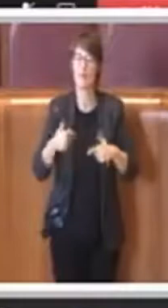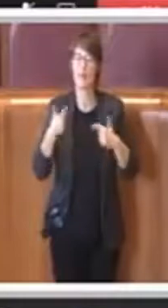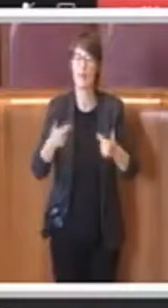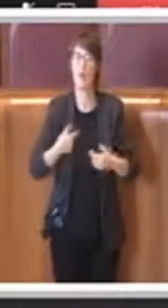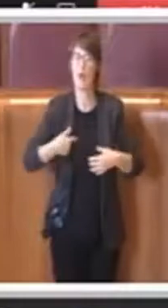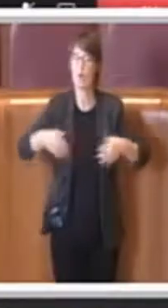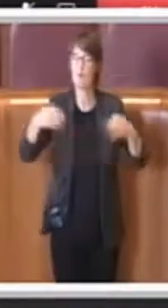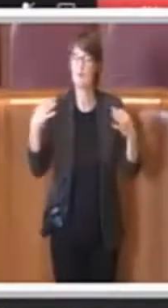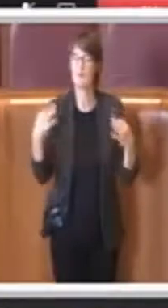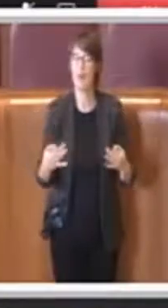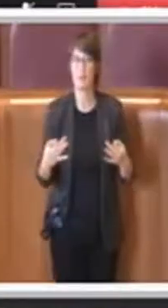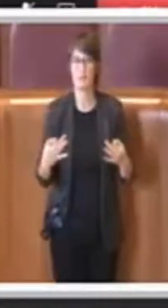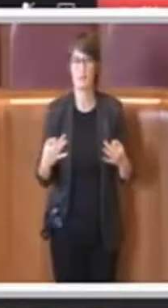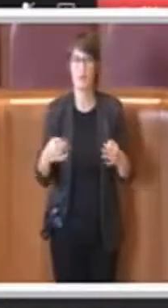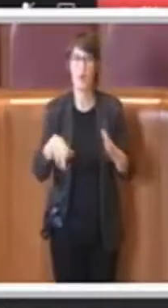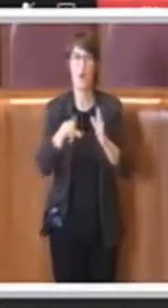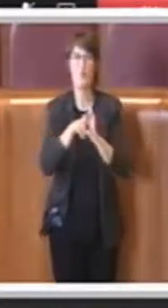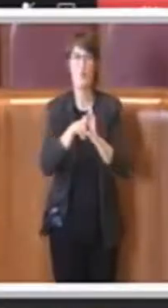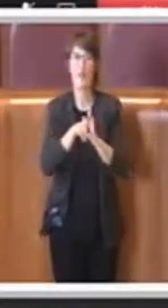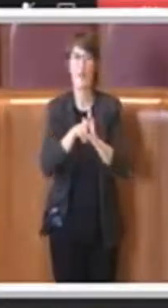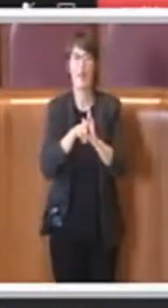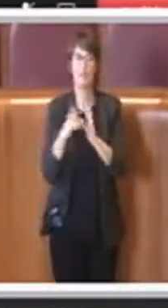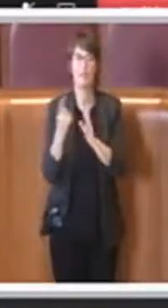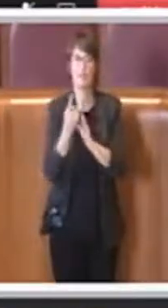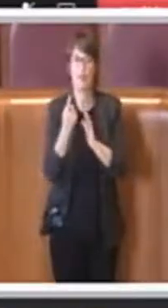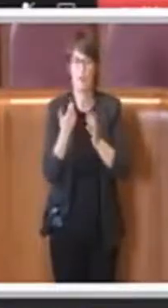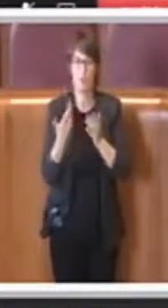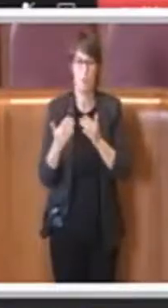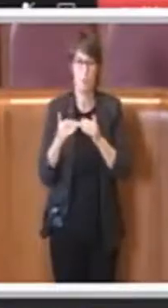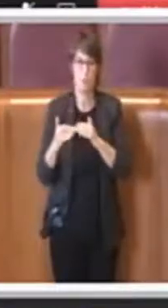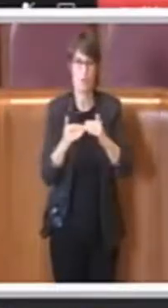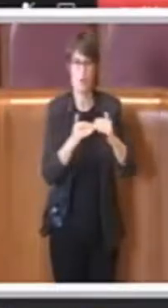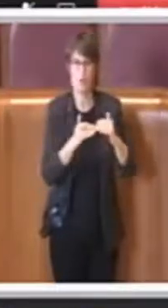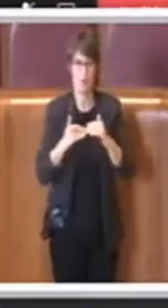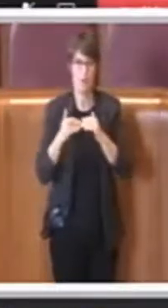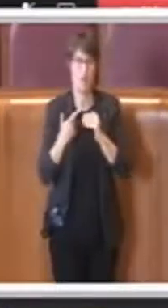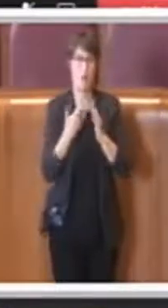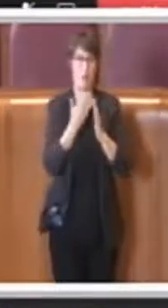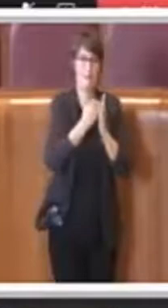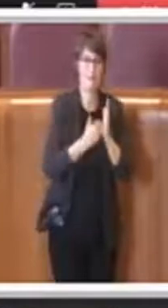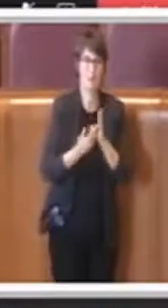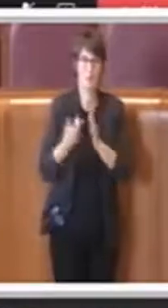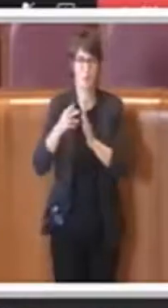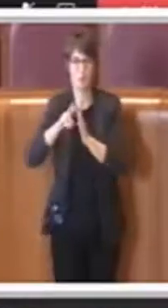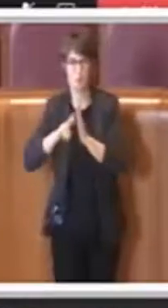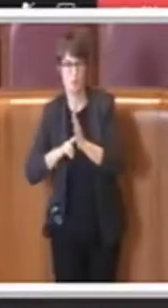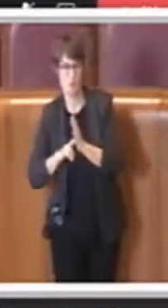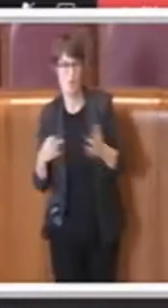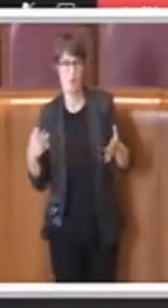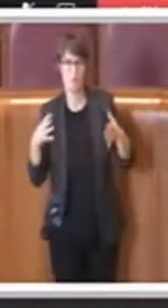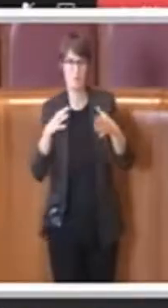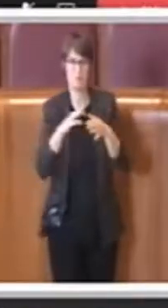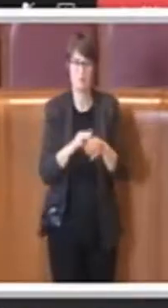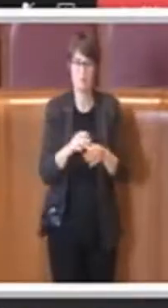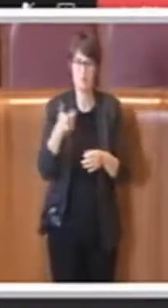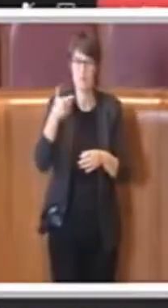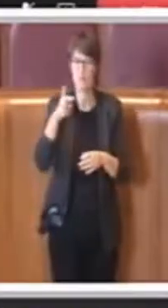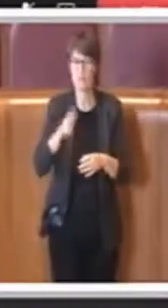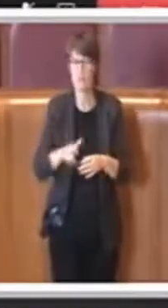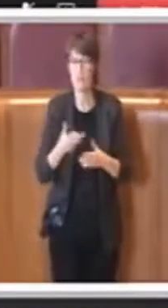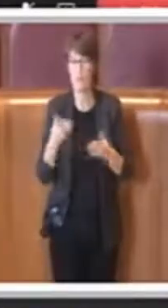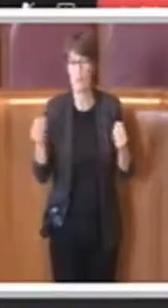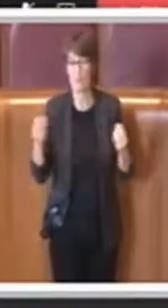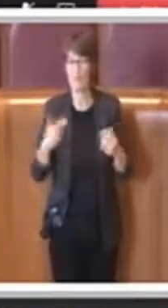vari regolamenti perché non ci dimentichiamo che quando si fanno questo tipo di interventi il grande rischio è che